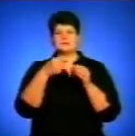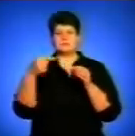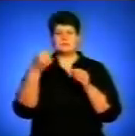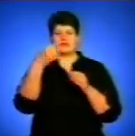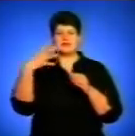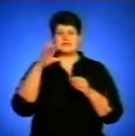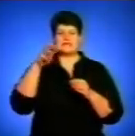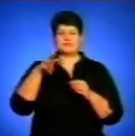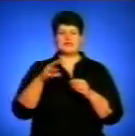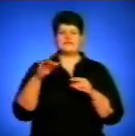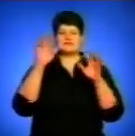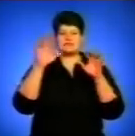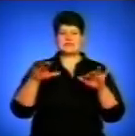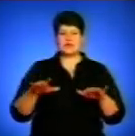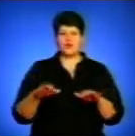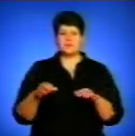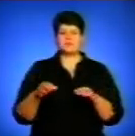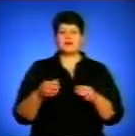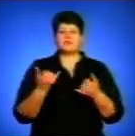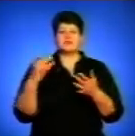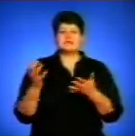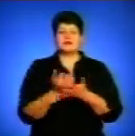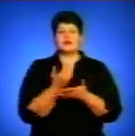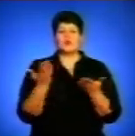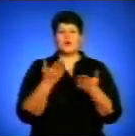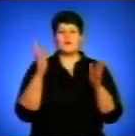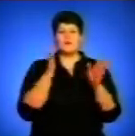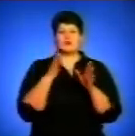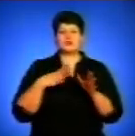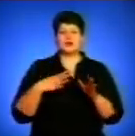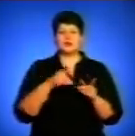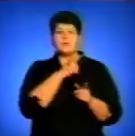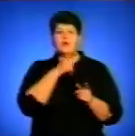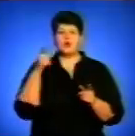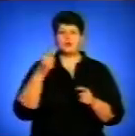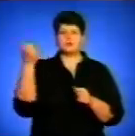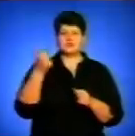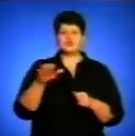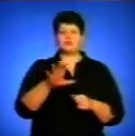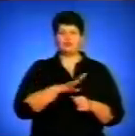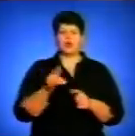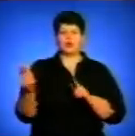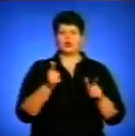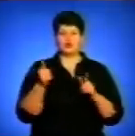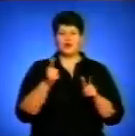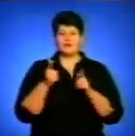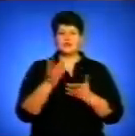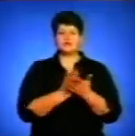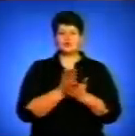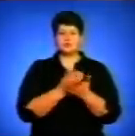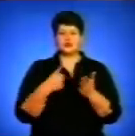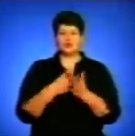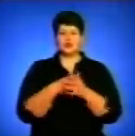снігу. Наші кореспонденти дізналися, якої погоди чекати протягом тижня та чи були готові комунальні служби до снігових